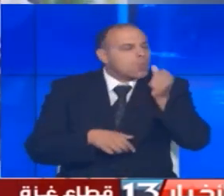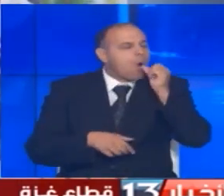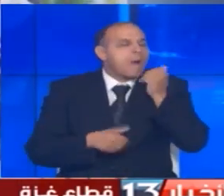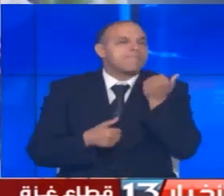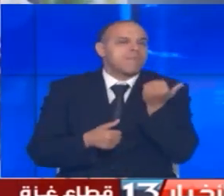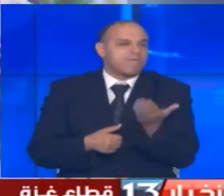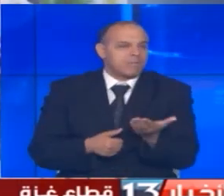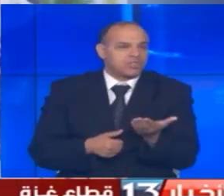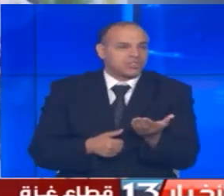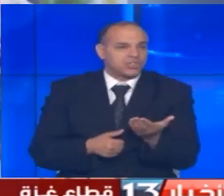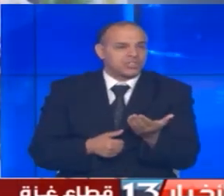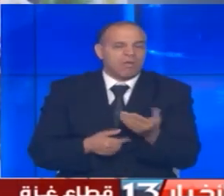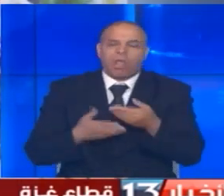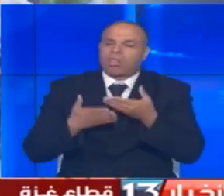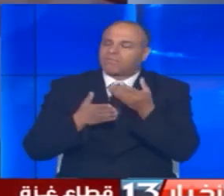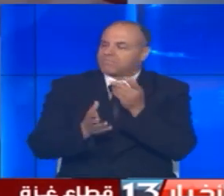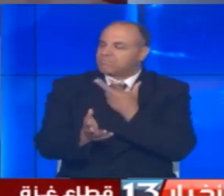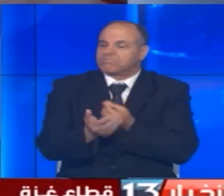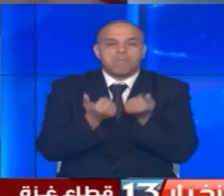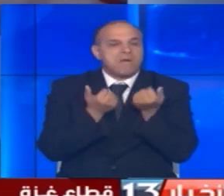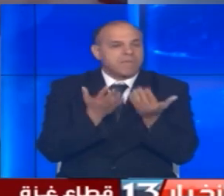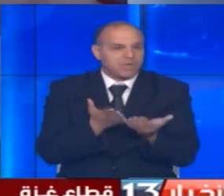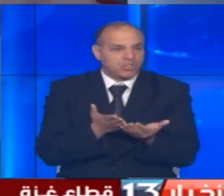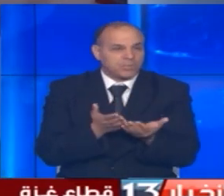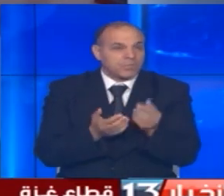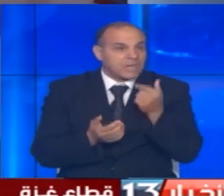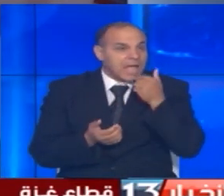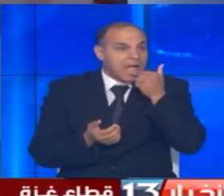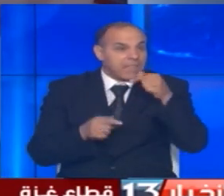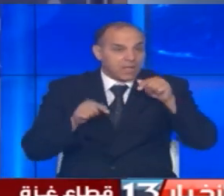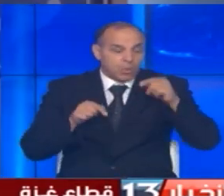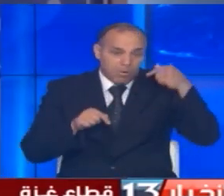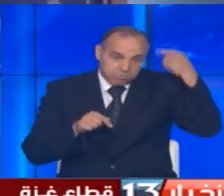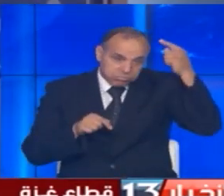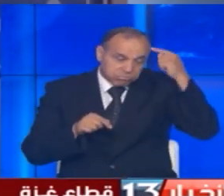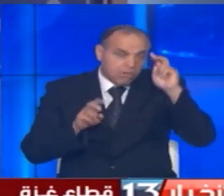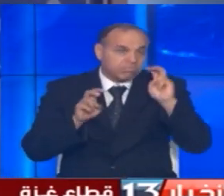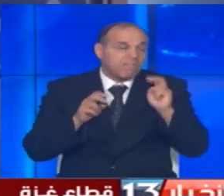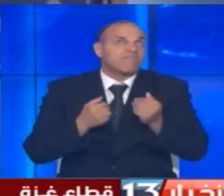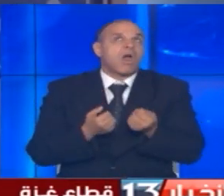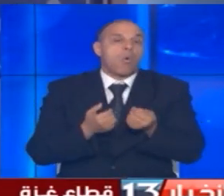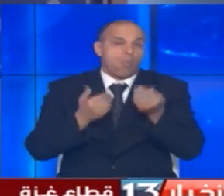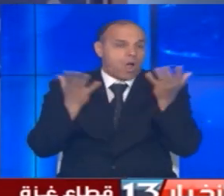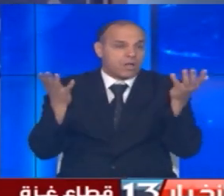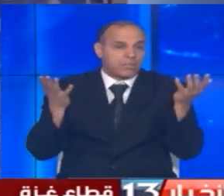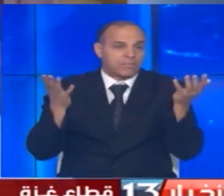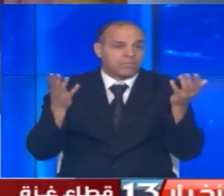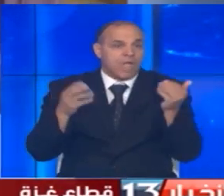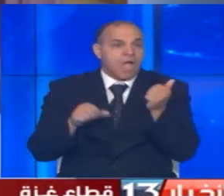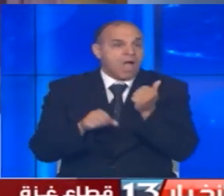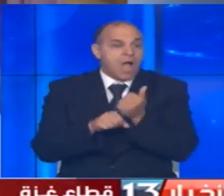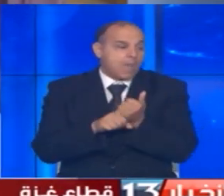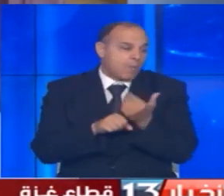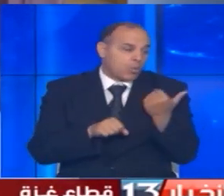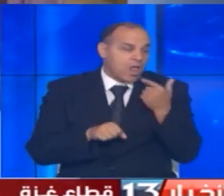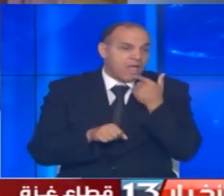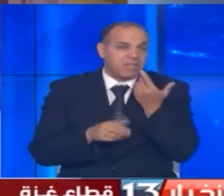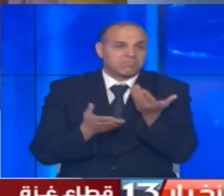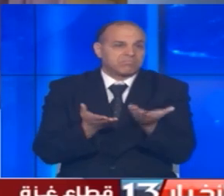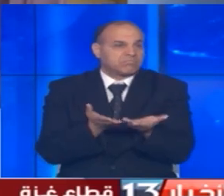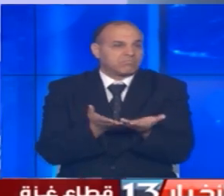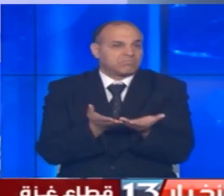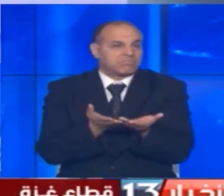دواء منعدم في المستشفى يجعل هذه الآمال معلقة في الهواء أسرة شاغرة هنا وهناك